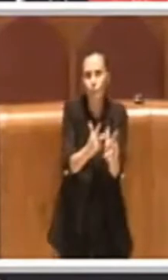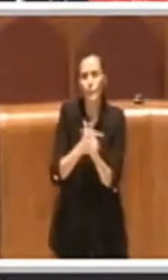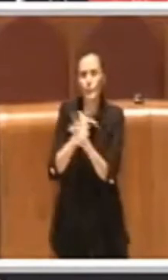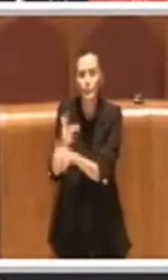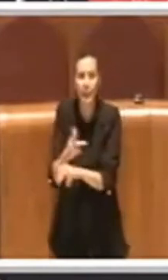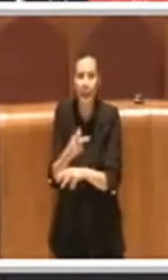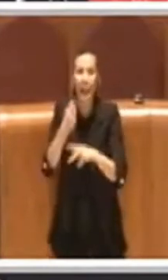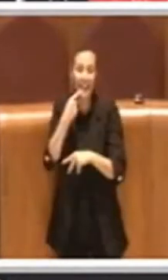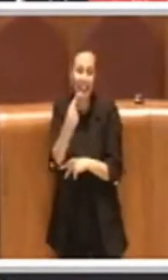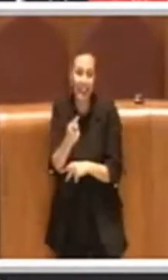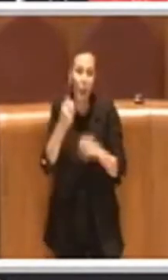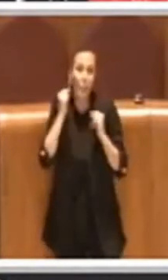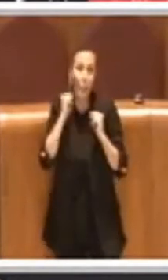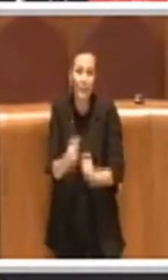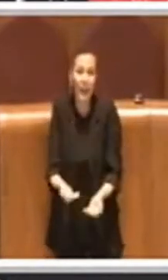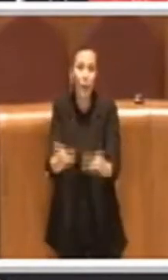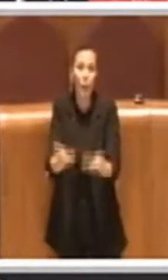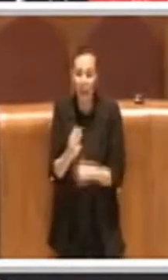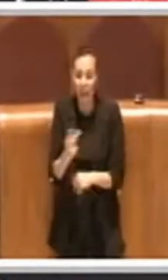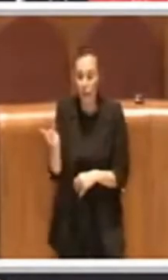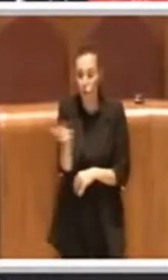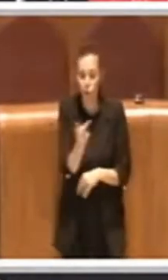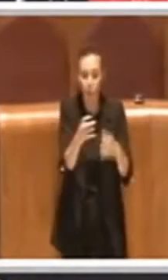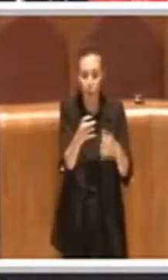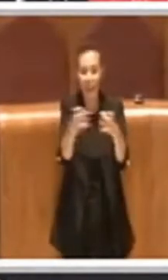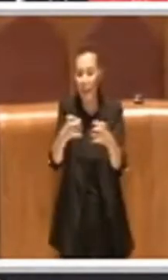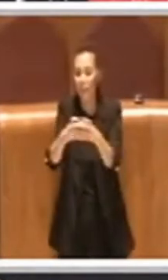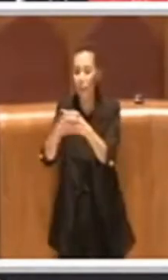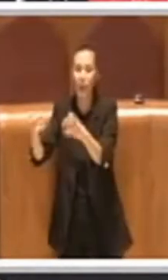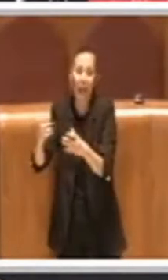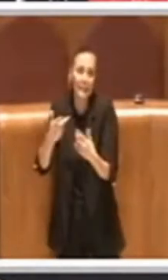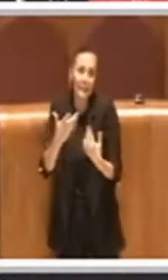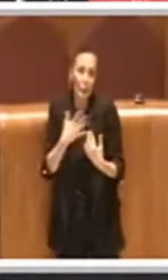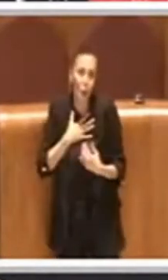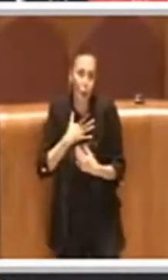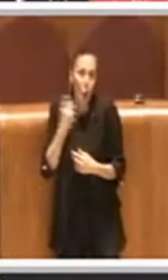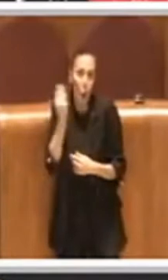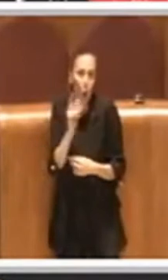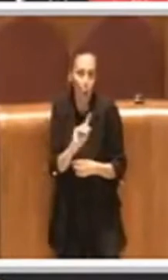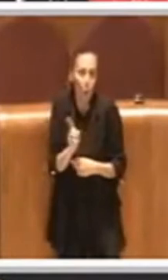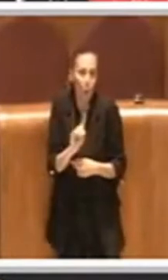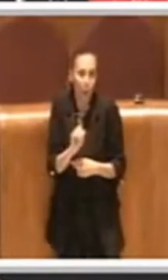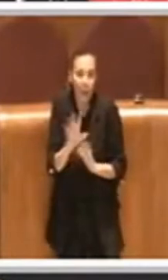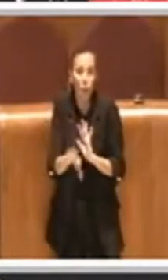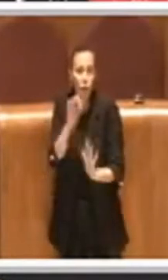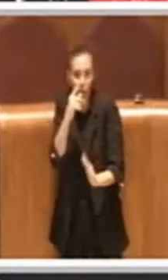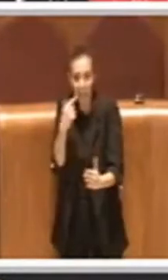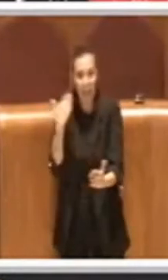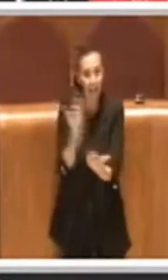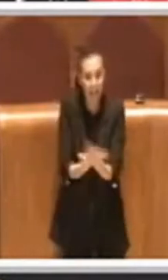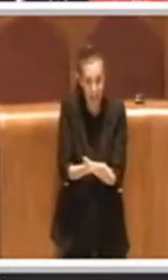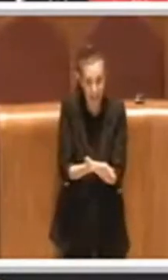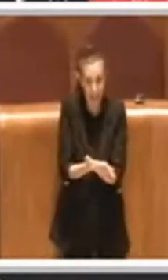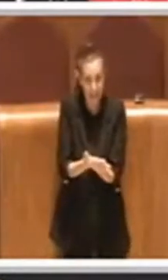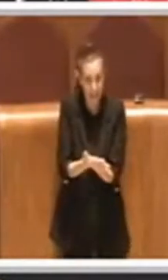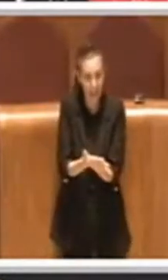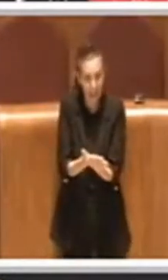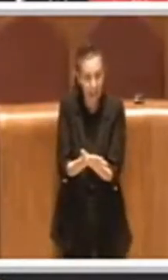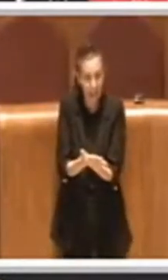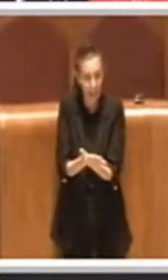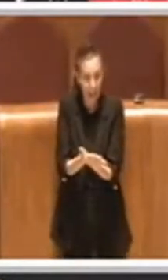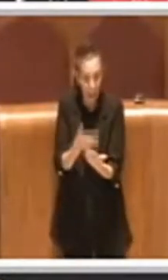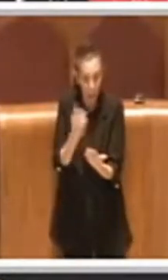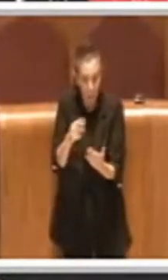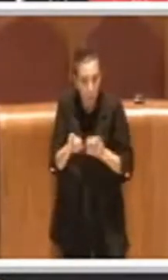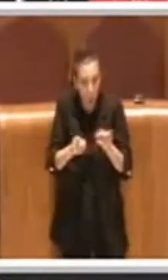acquistare questi due impianti, io non ritengo che sia quella scelta che bisogna fare in